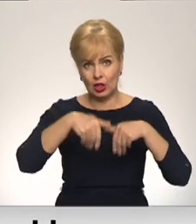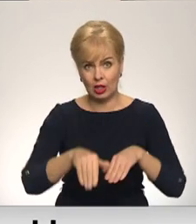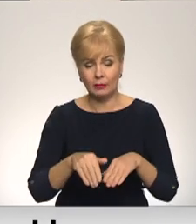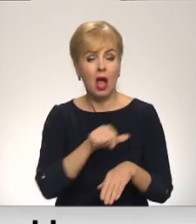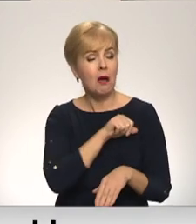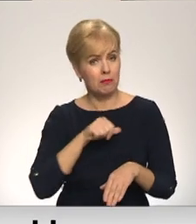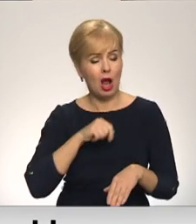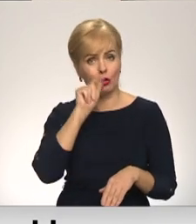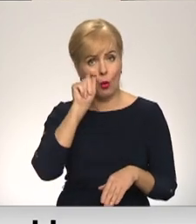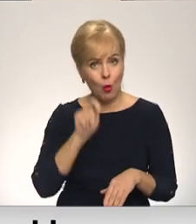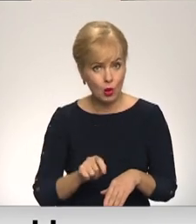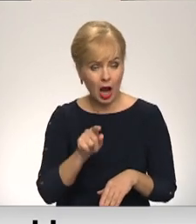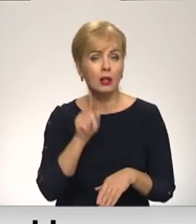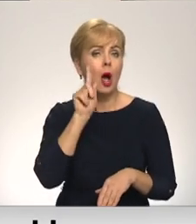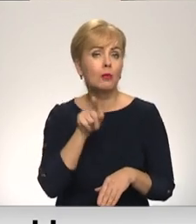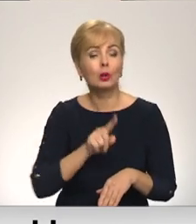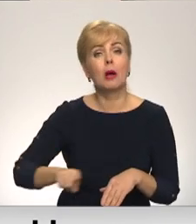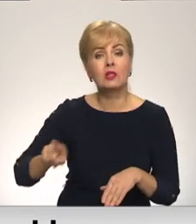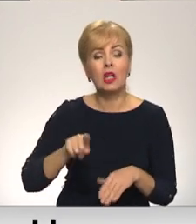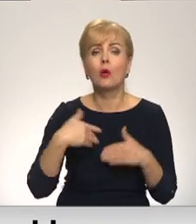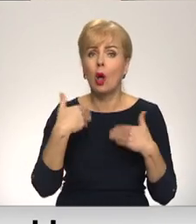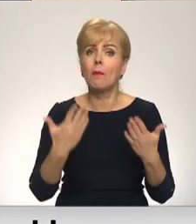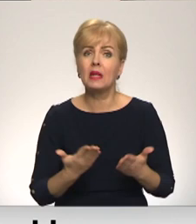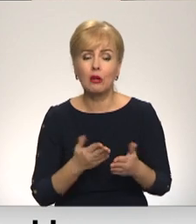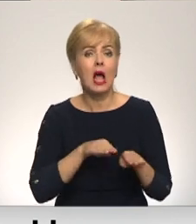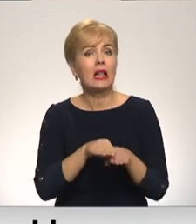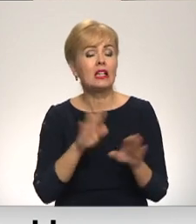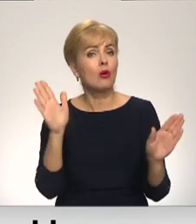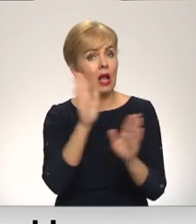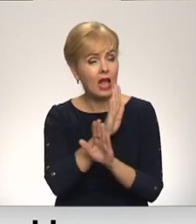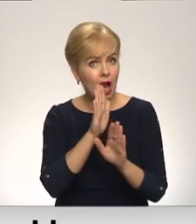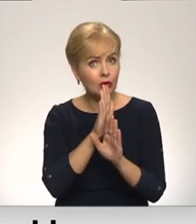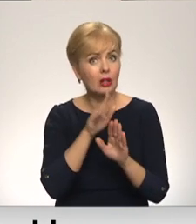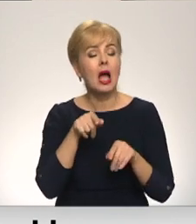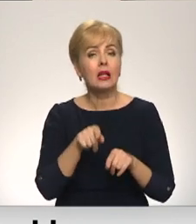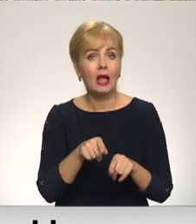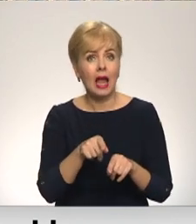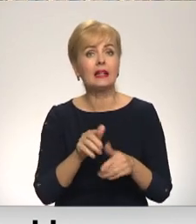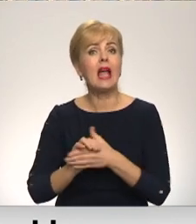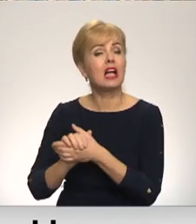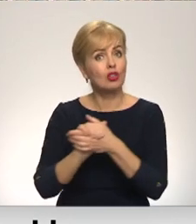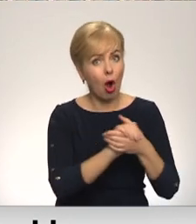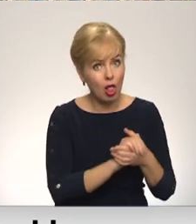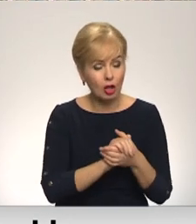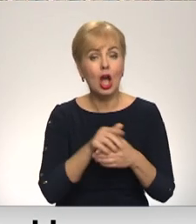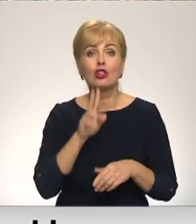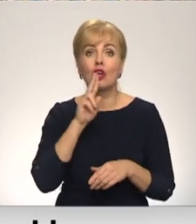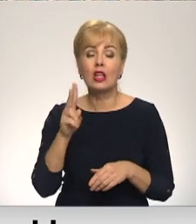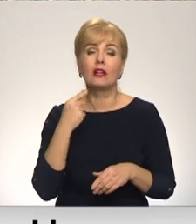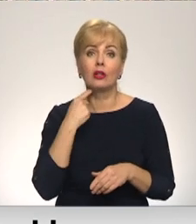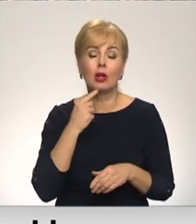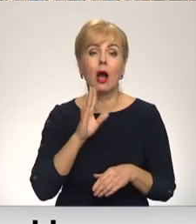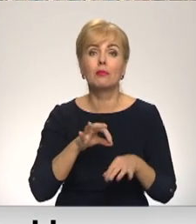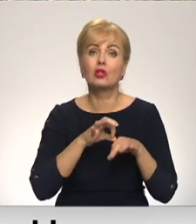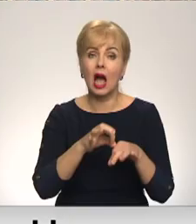tikai vienu pašu Ukraiņu. Protams, tautām, kas ir piedzīvojuši līdzīgi liktēni, šeit ir jāsolidarizējās. Šī nedēļ Rīgā tiks